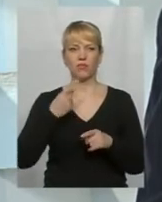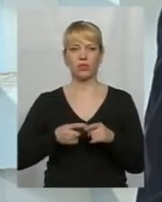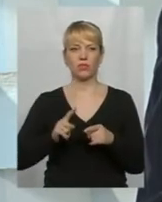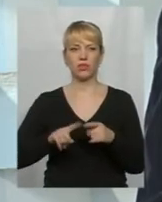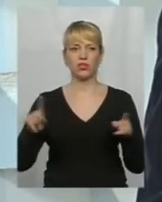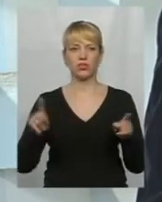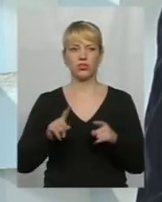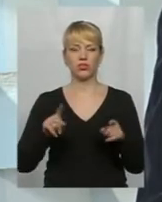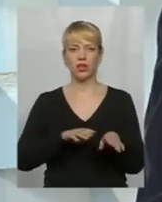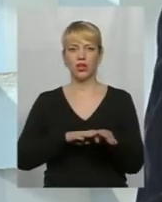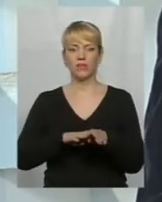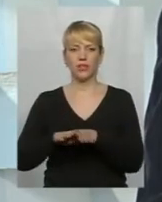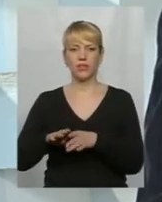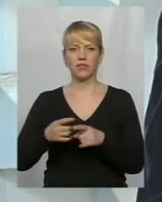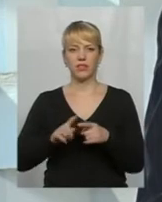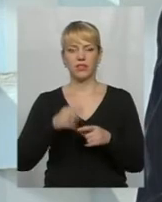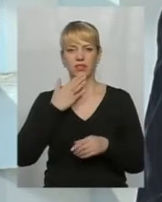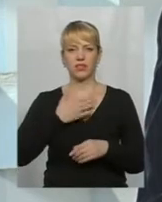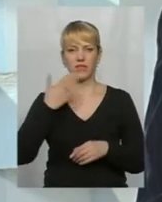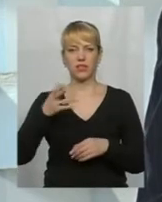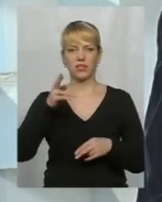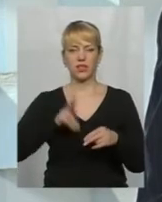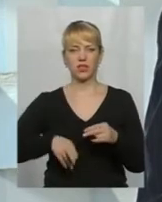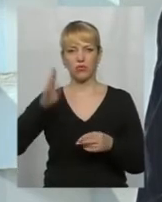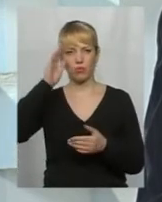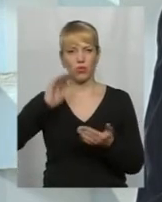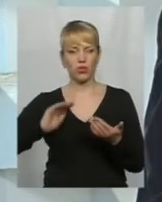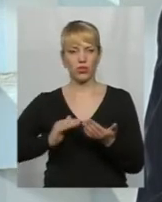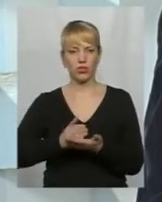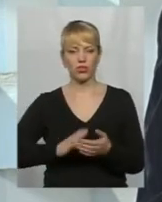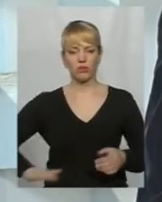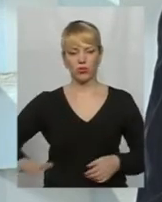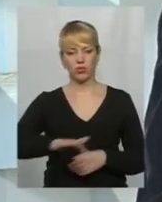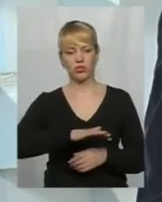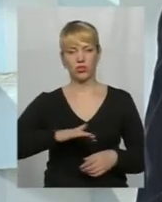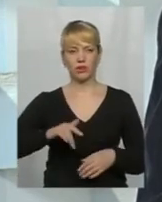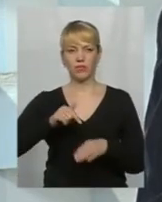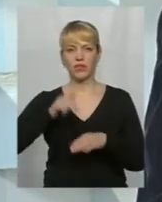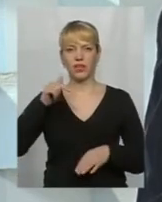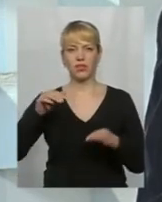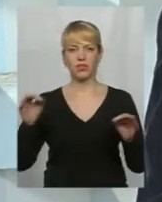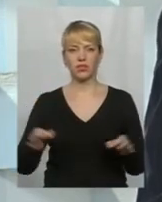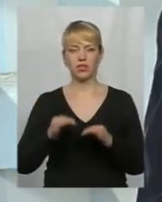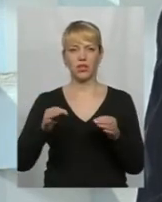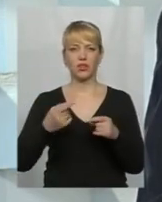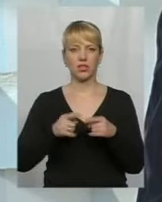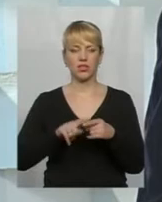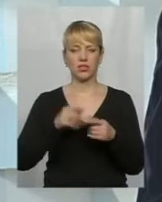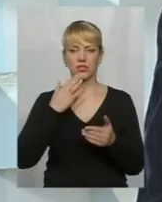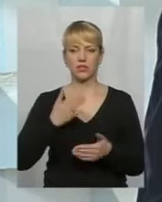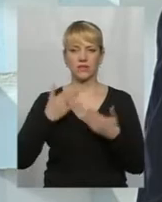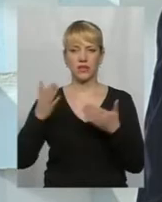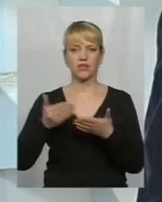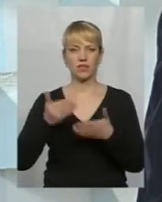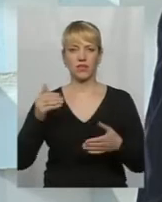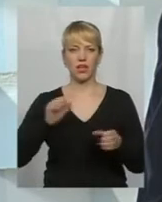рівень цих звернень закінчується в політичній площині. Тобто, реакції ніякої на ці звернення від керівництва